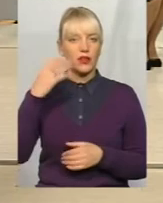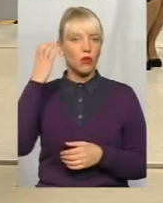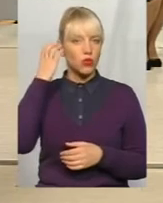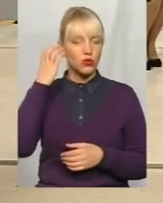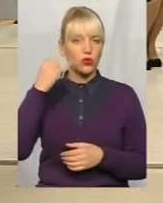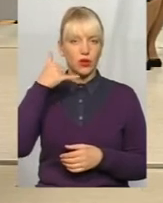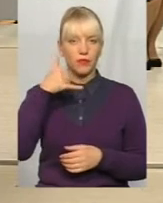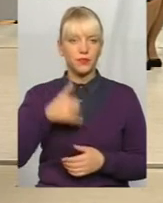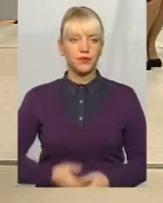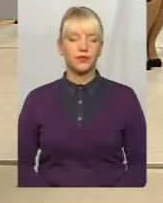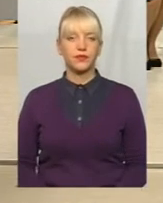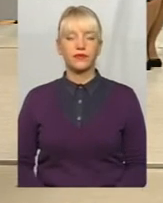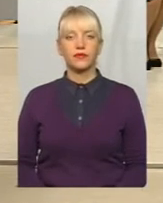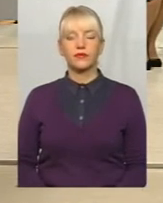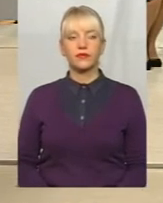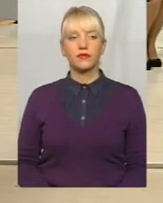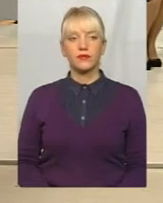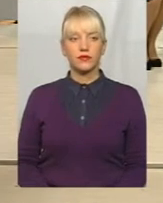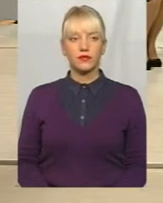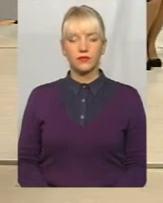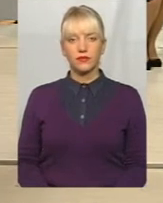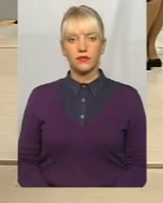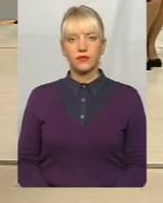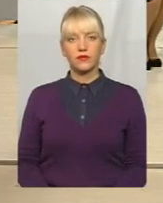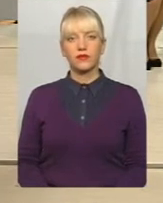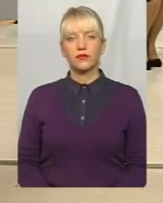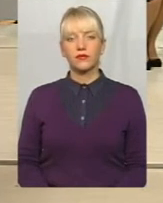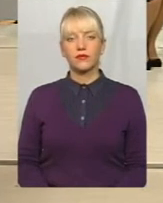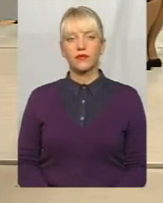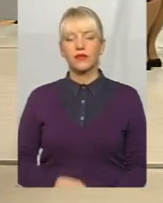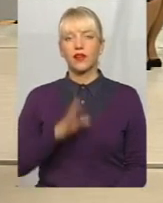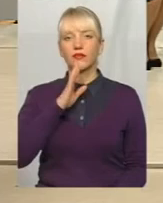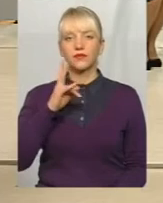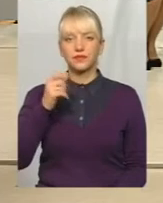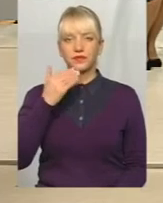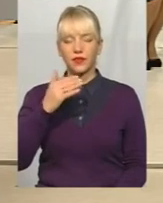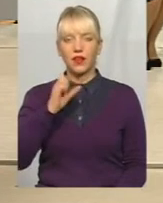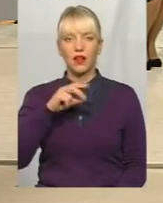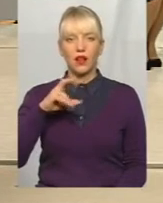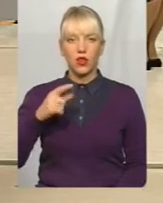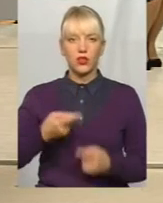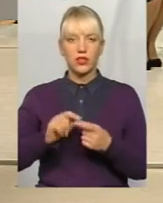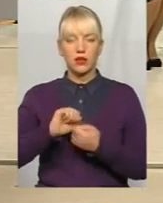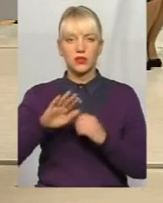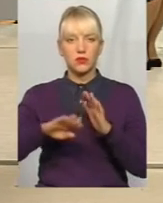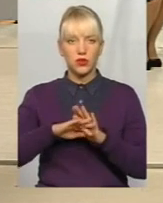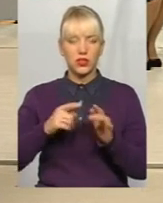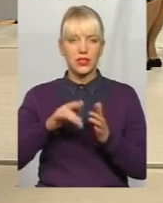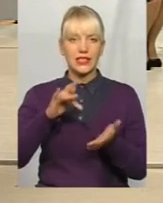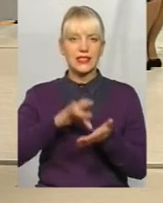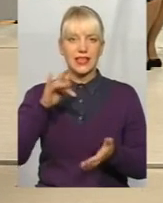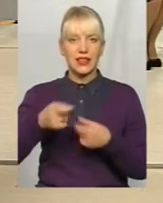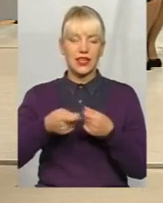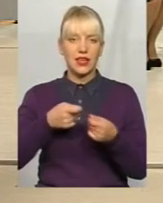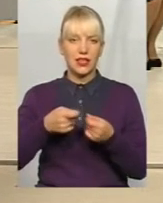одного глядача і продовжимо. Добрий вечір, ви в ефірі, ми вас чуємо. Алло, добрий вечір. Добрий вечір. Кам'янець-Подільський, центральний ринок.